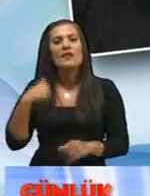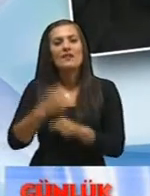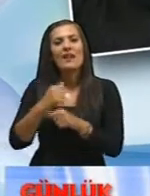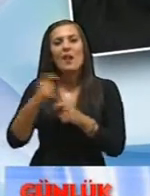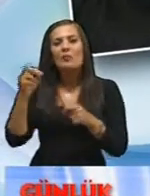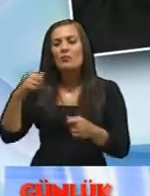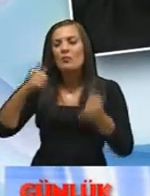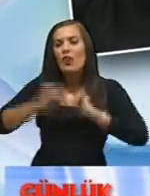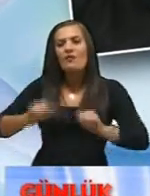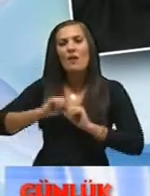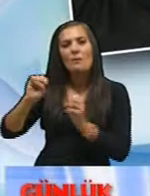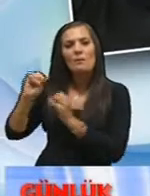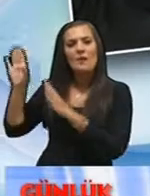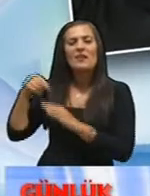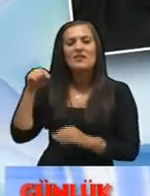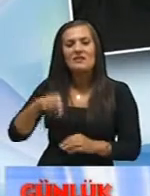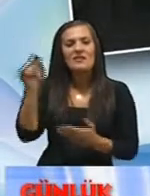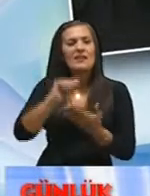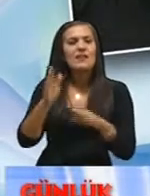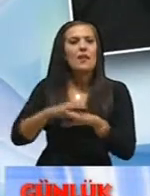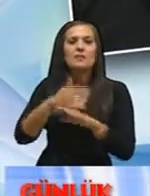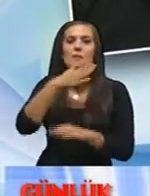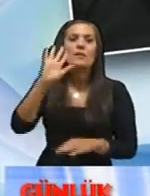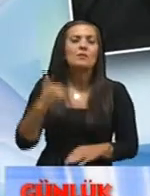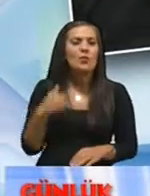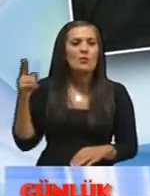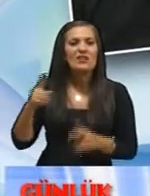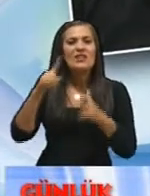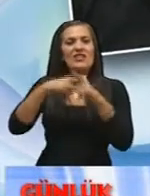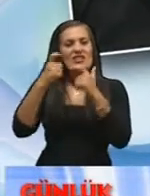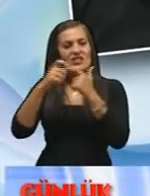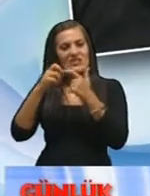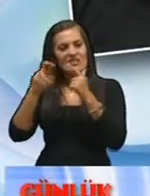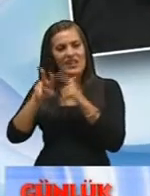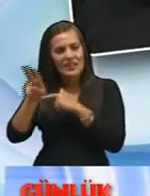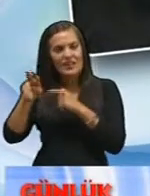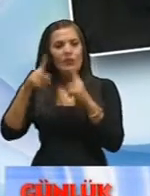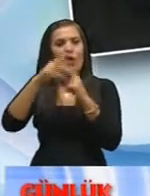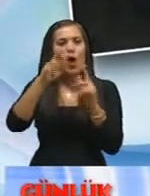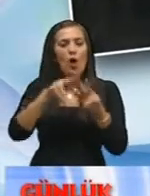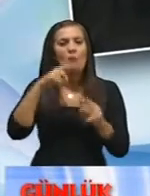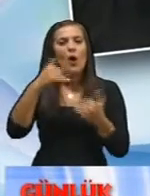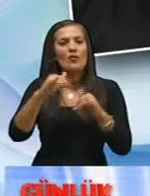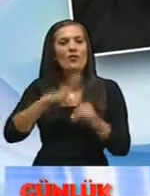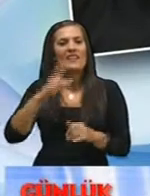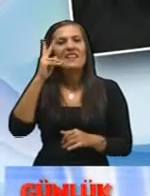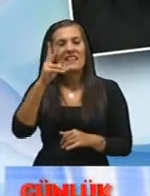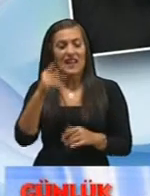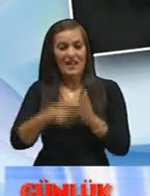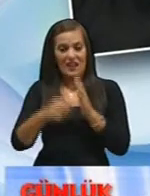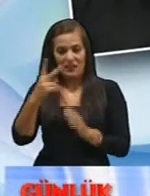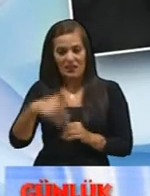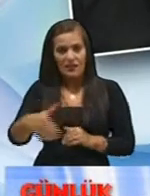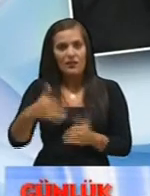pravayı bırakıp geldiğim gibi ilham yazar ne yapacak bilmiyorum Jerry ve Tom diye bir oyunumuz var ayın ikisinde premieri var ve ben